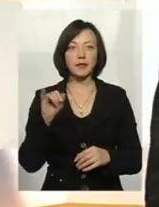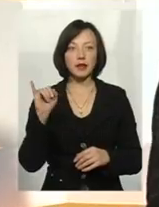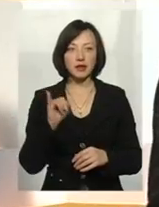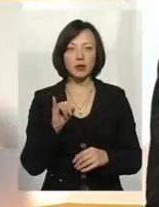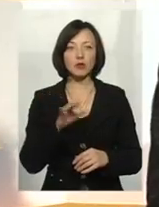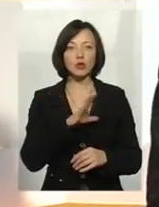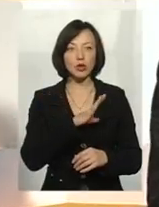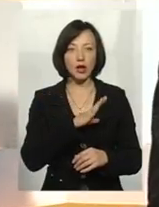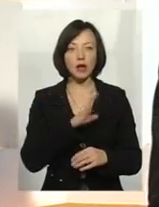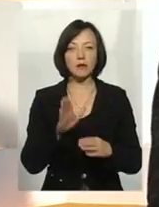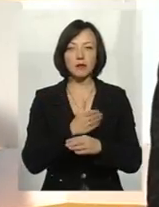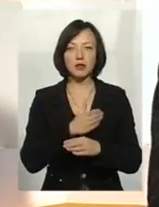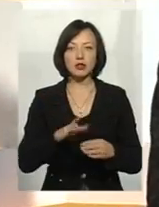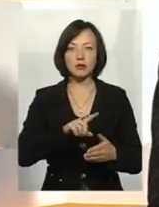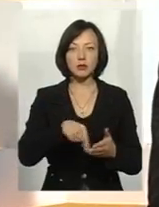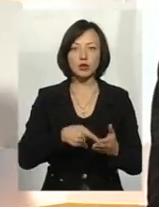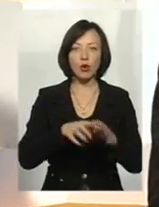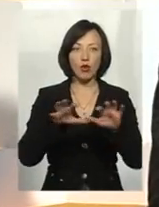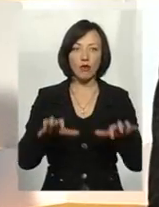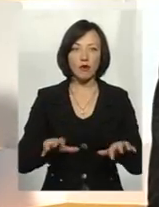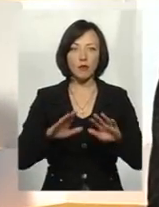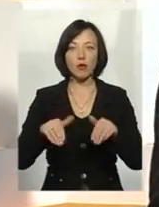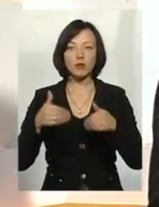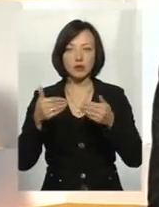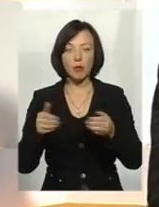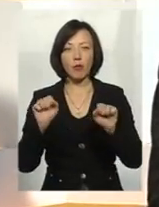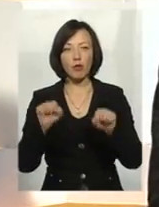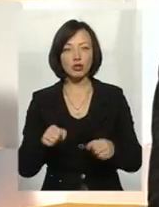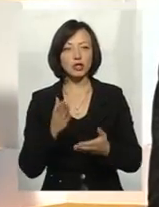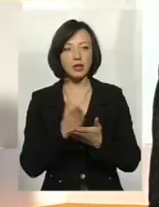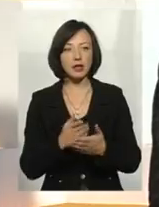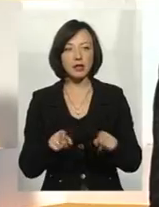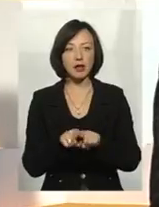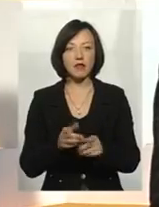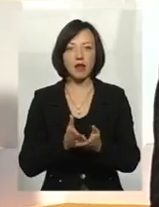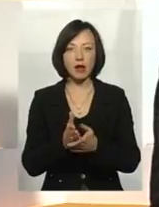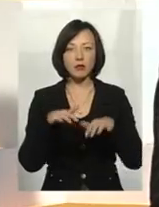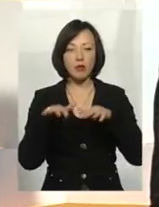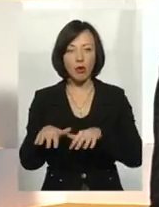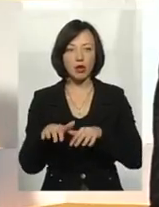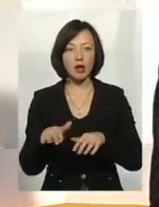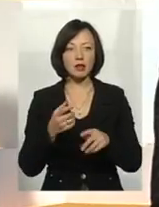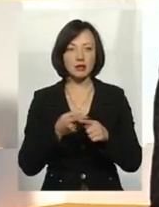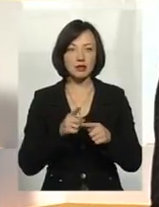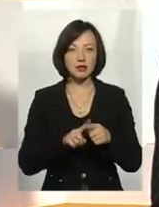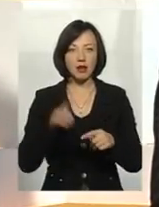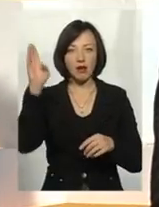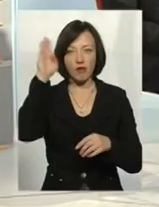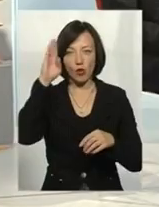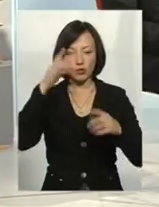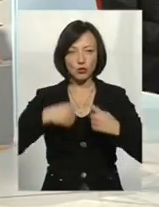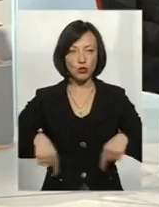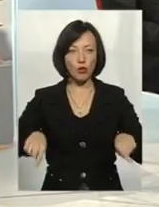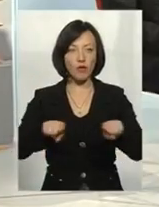була між міською головою, до речі, це була його пропозиція, може є такий варіант, щоб його прогнати. Це водосховище.